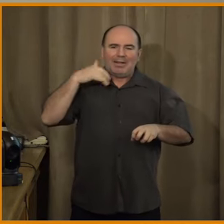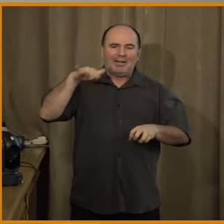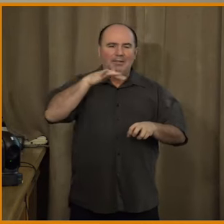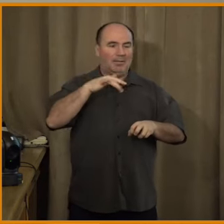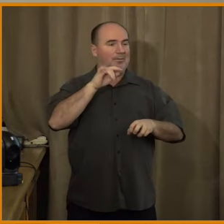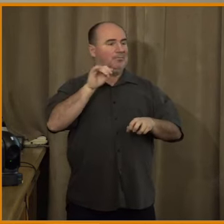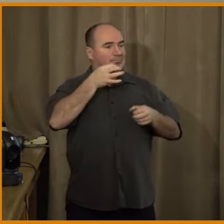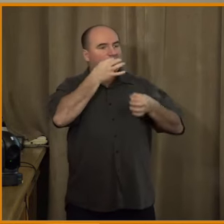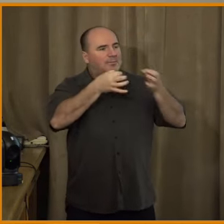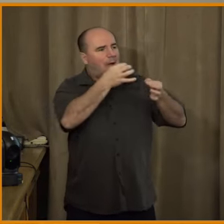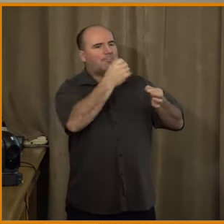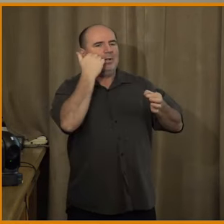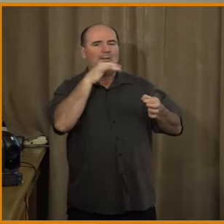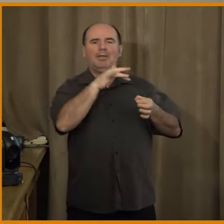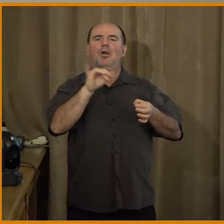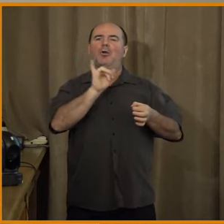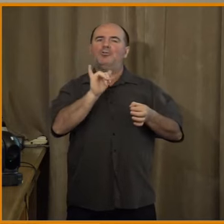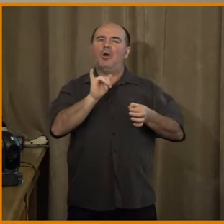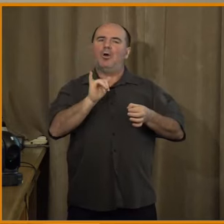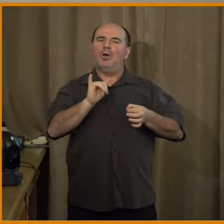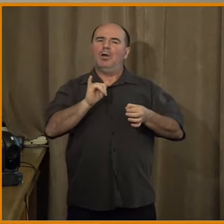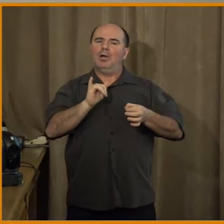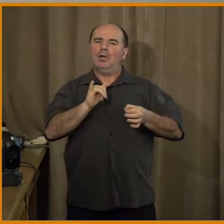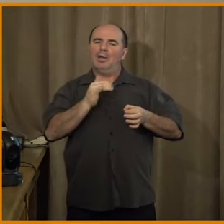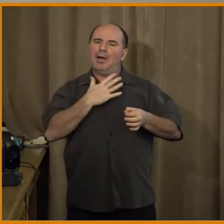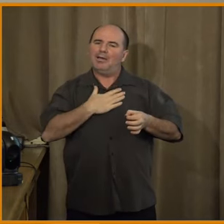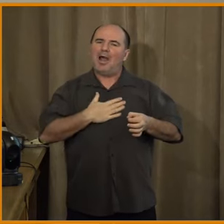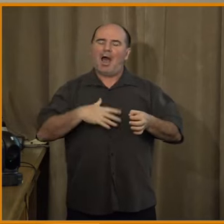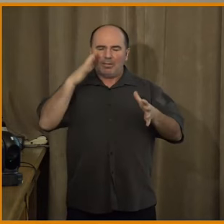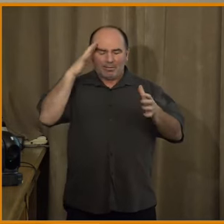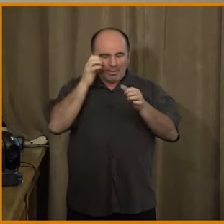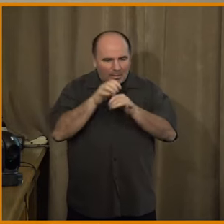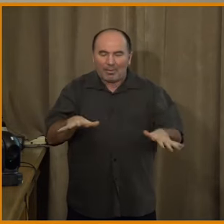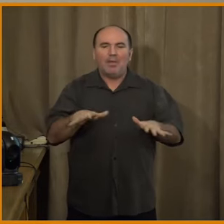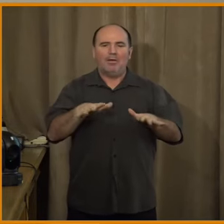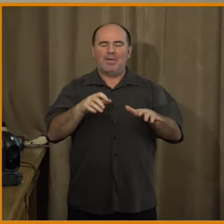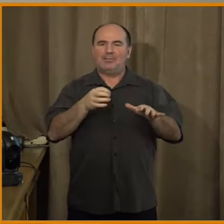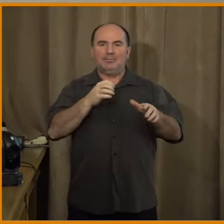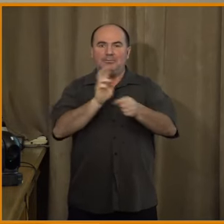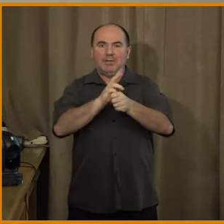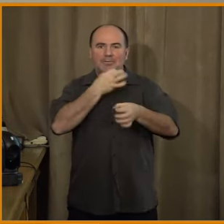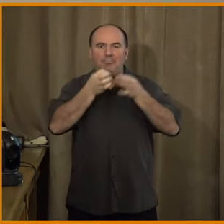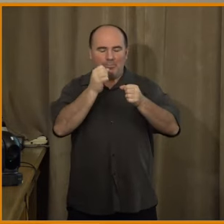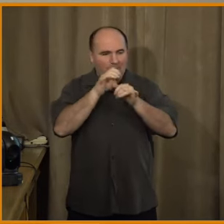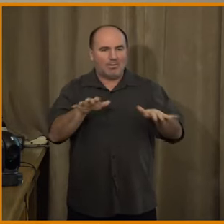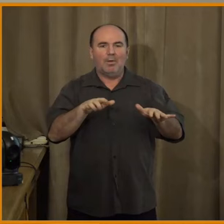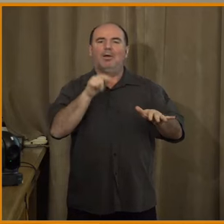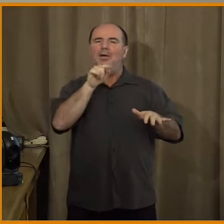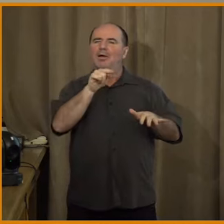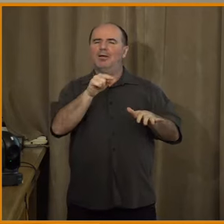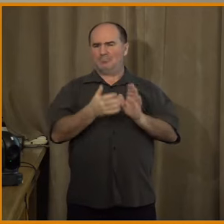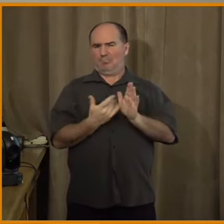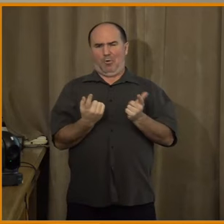náchylní k dezinformacím, tak my zjišťujeme to, že oni, že ten problém nespočívá v tom, že oni by byli